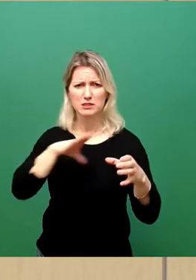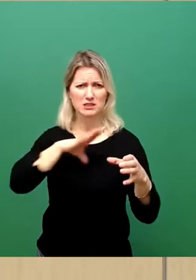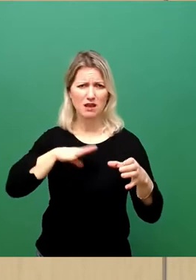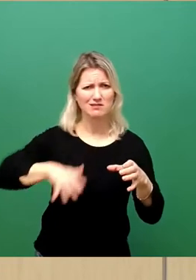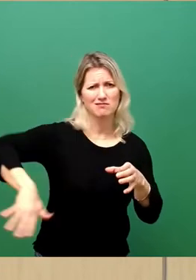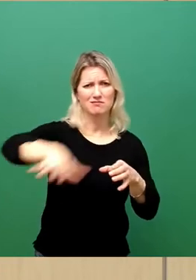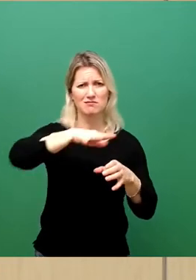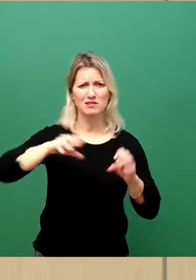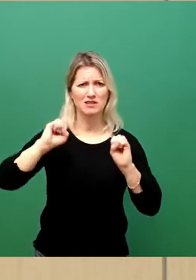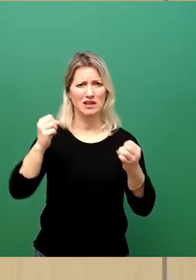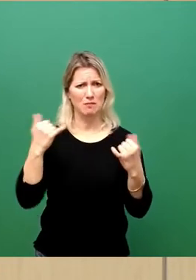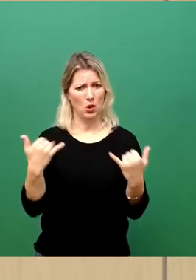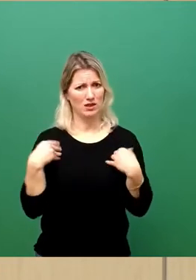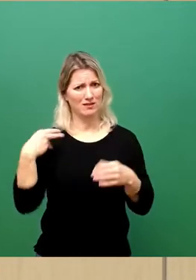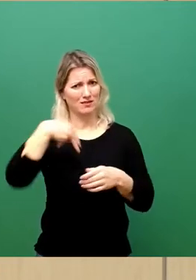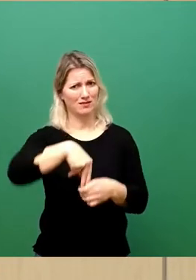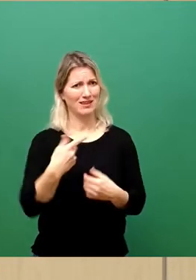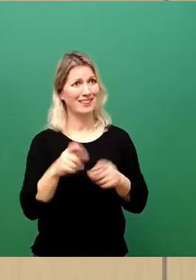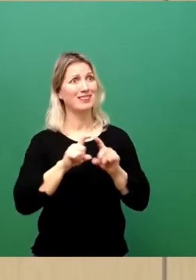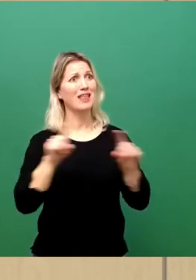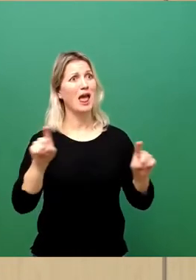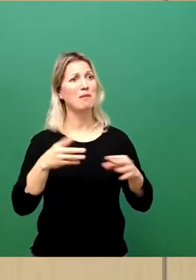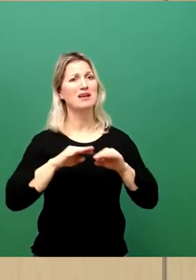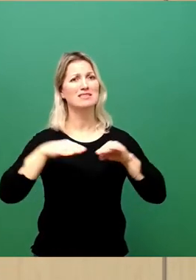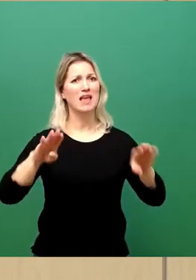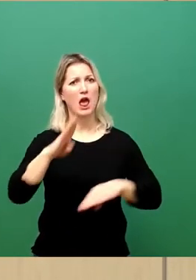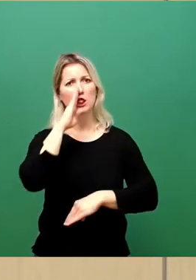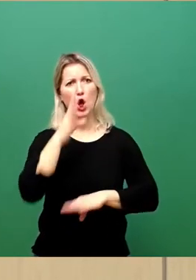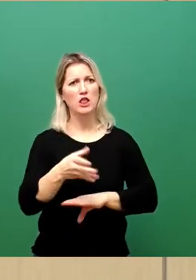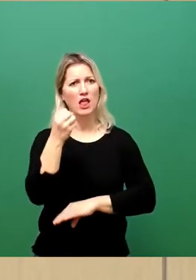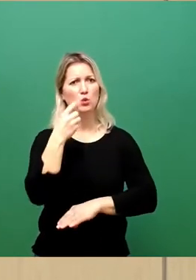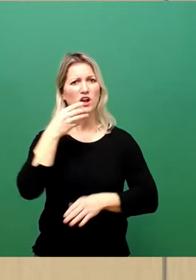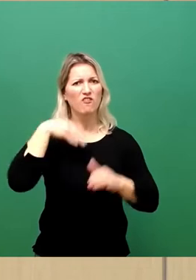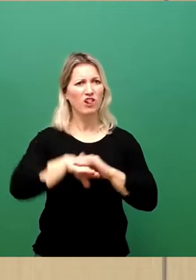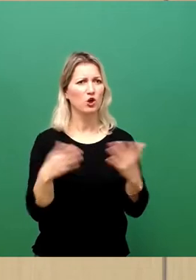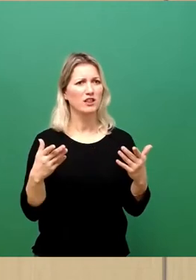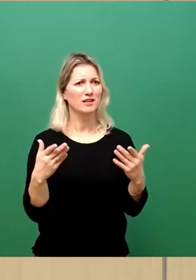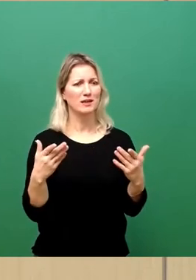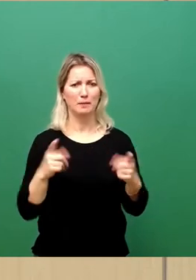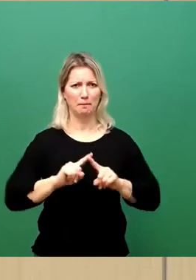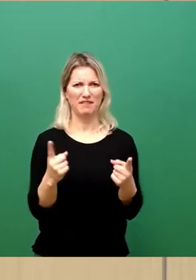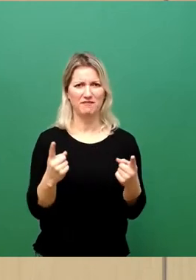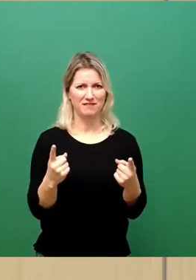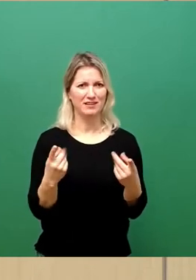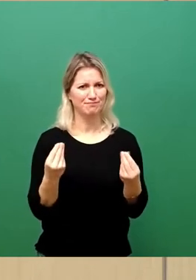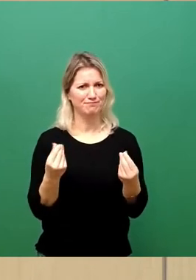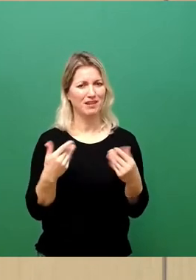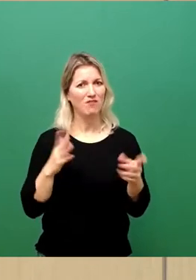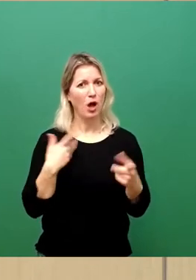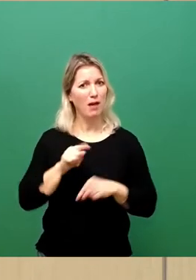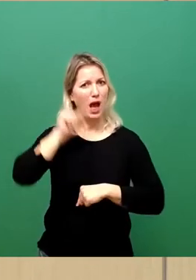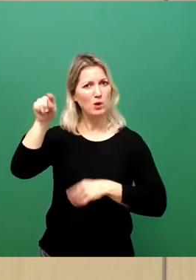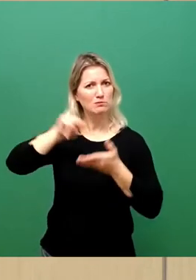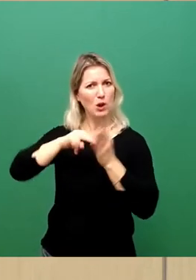merkwürdig an, hier über das Thema Seenotrettung und Flucht zu sprechen, wenn die Aktualität außenpolitisch die Debatte irgendwie nicht